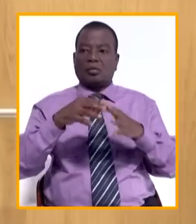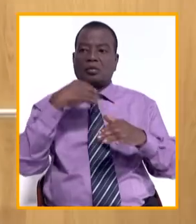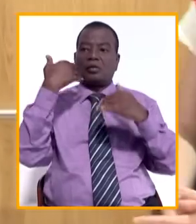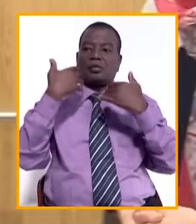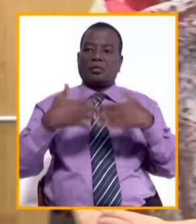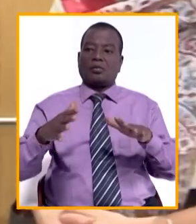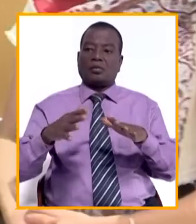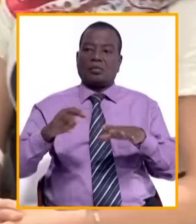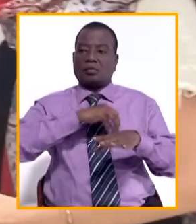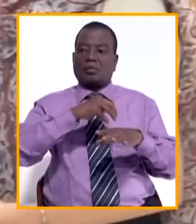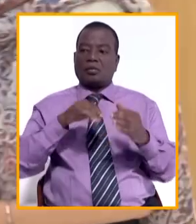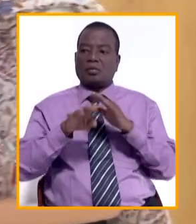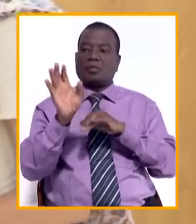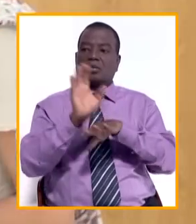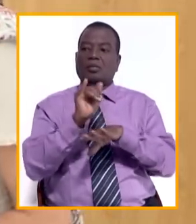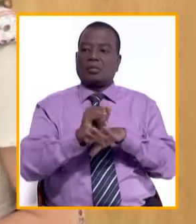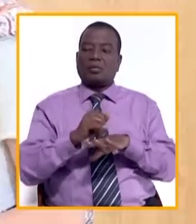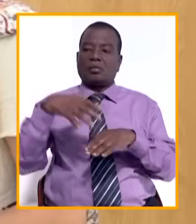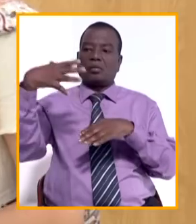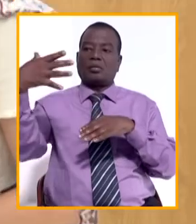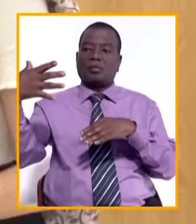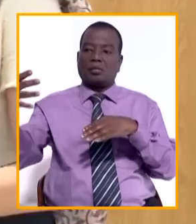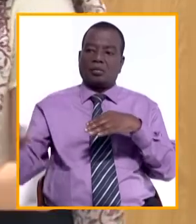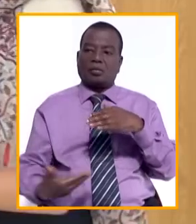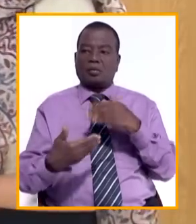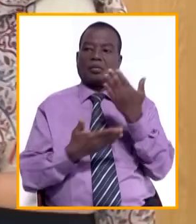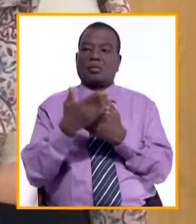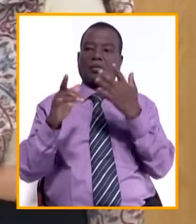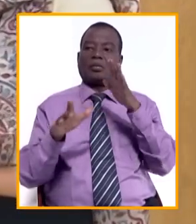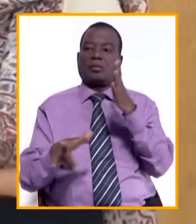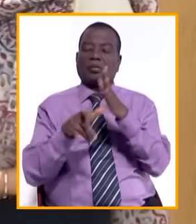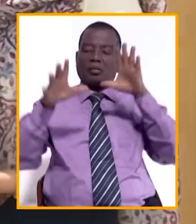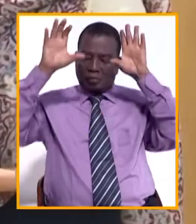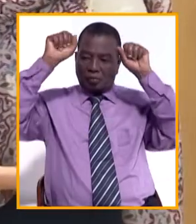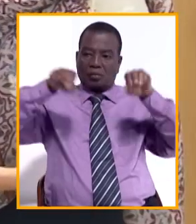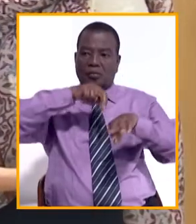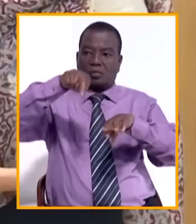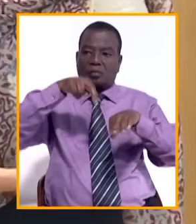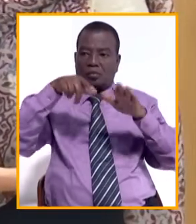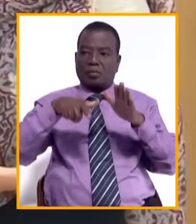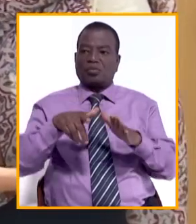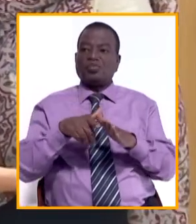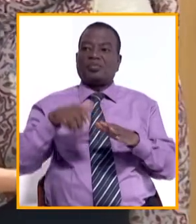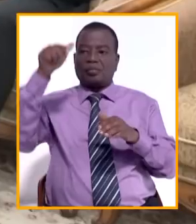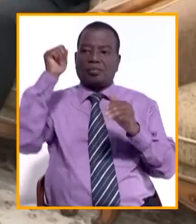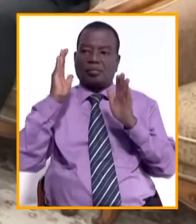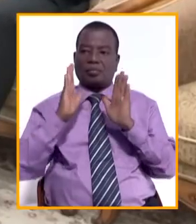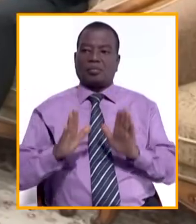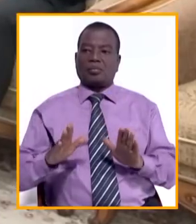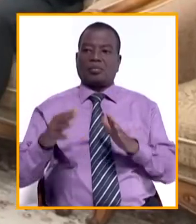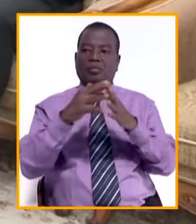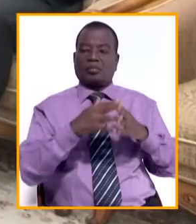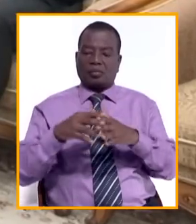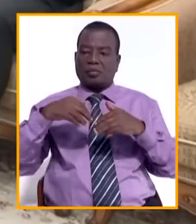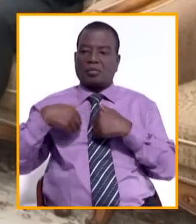achève sa mission en Côte d'Ivoire. Reçu par le vice-président de la République, Kone Timo Khomelié, l'ambassadeur des États-Unis, qui a